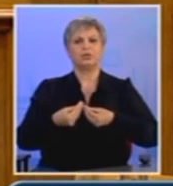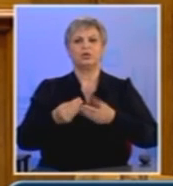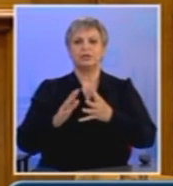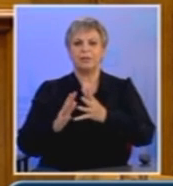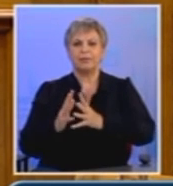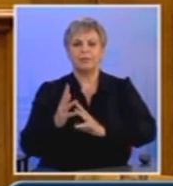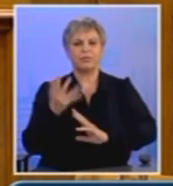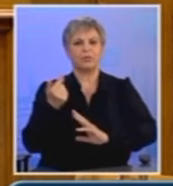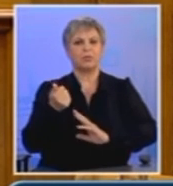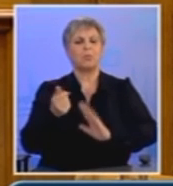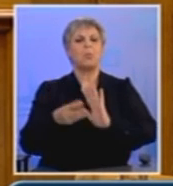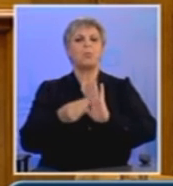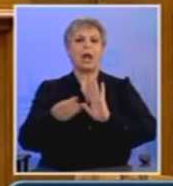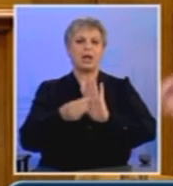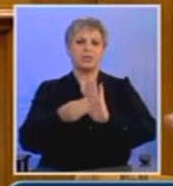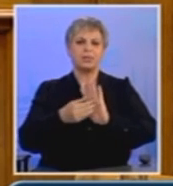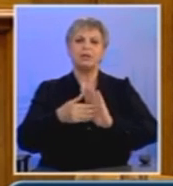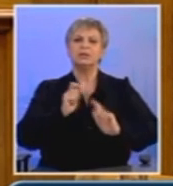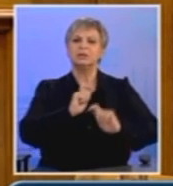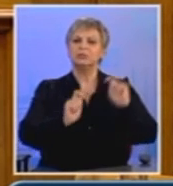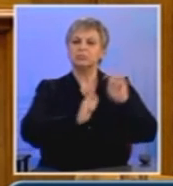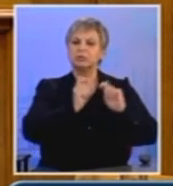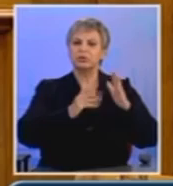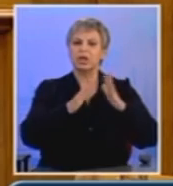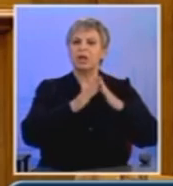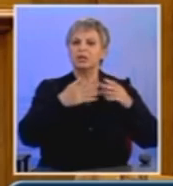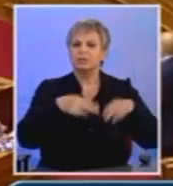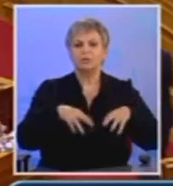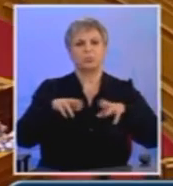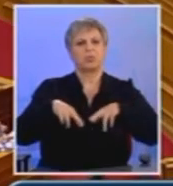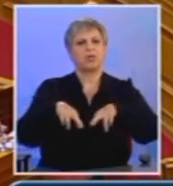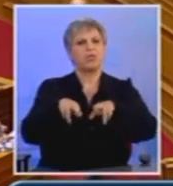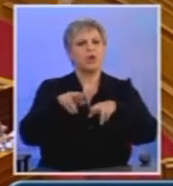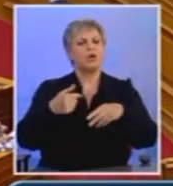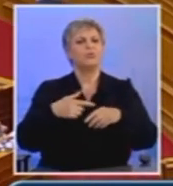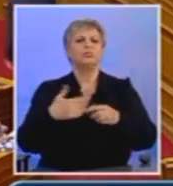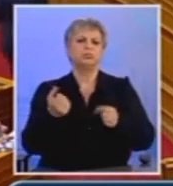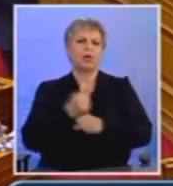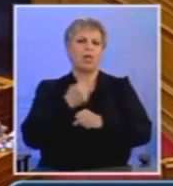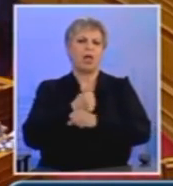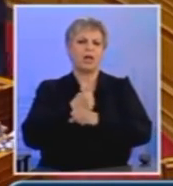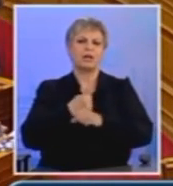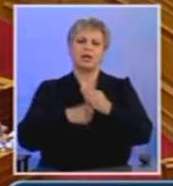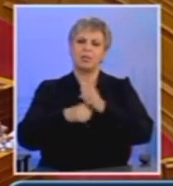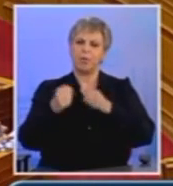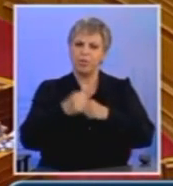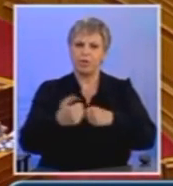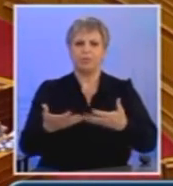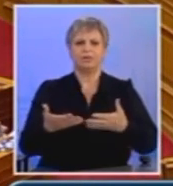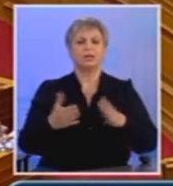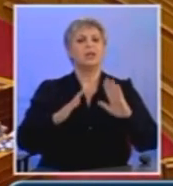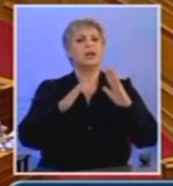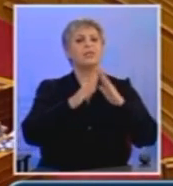κατασκευών για να πούμε ένα παράδειγμα να καλυφθούν οι ανάγκες σε έργα υποδομής που χρειάζονται να καλυφθούν στεγαστικές